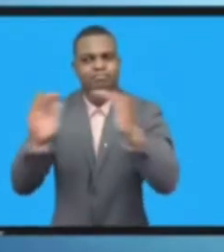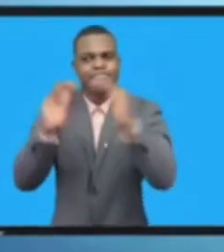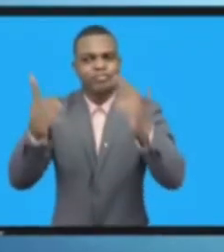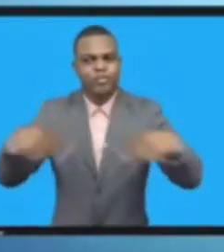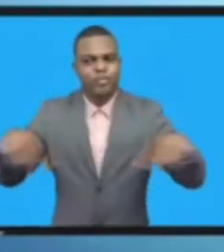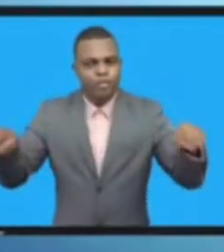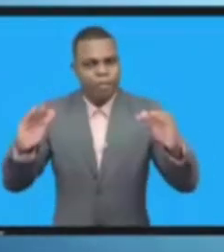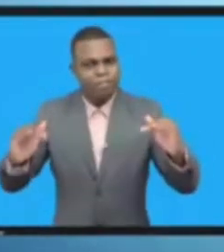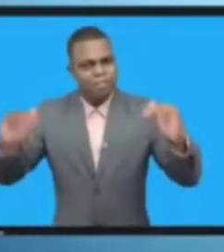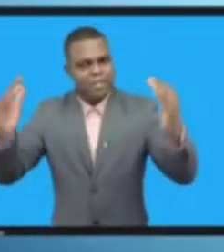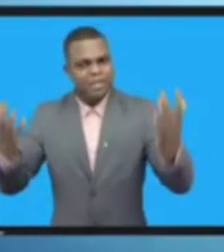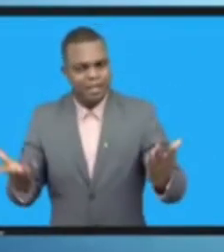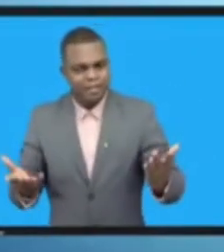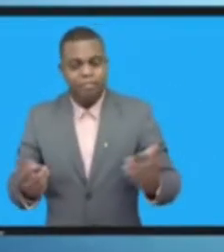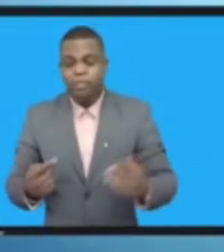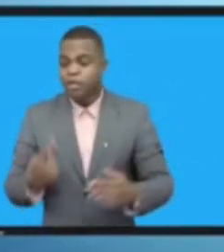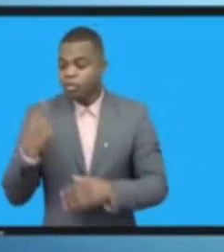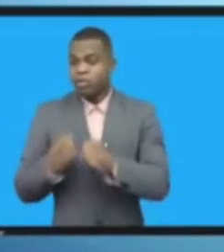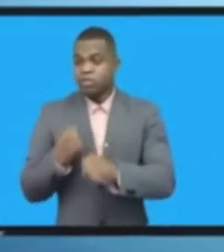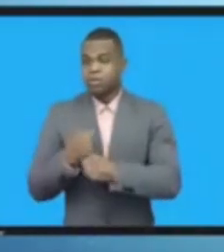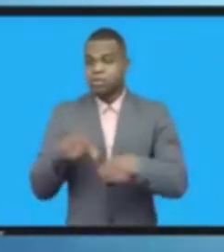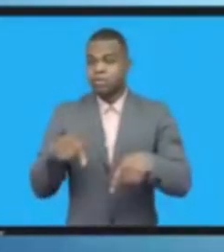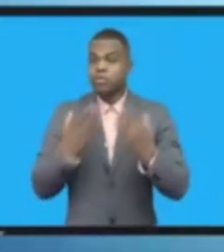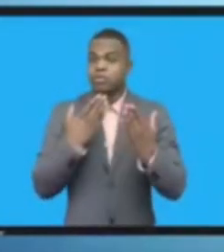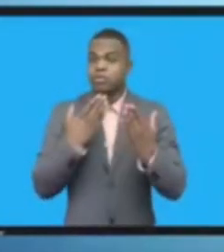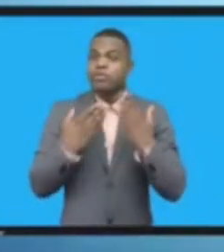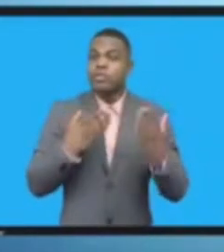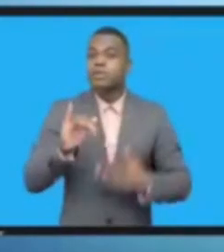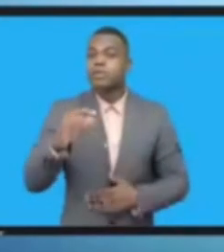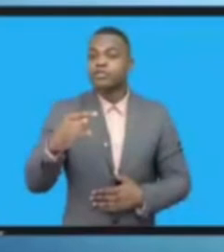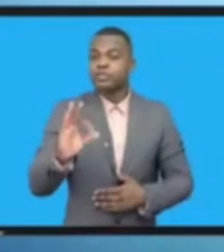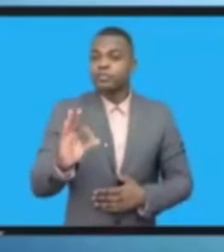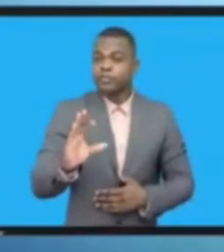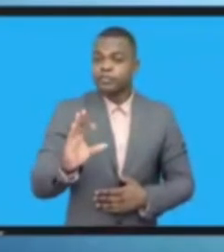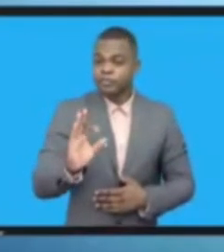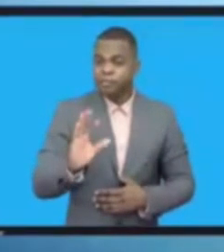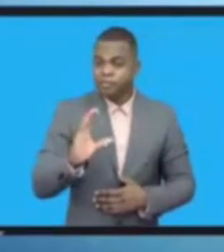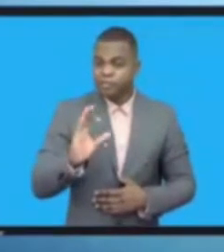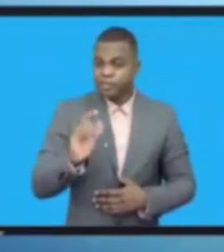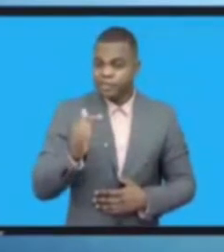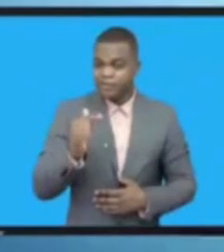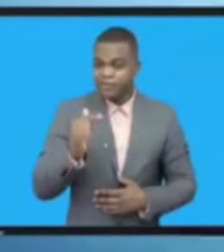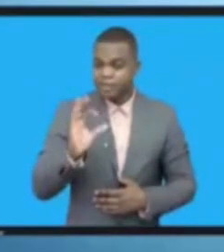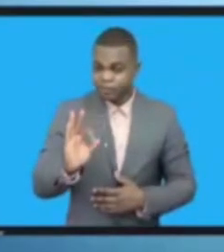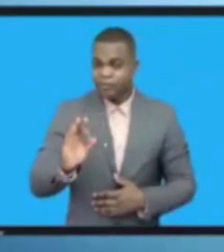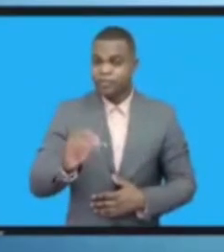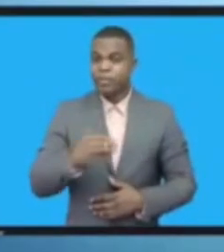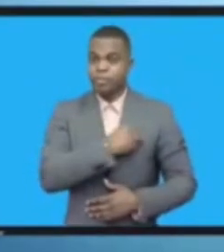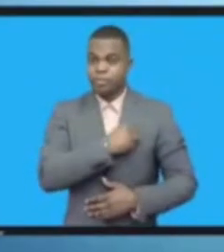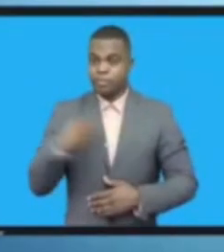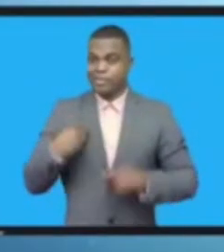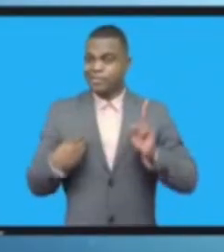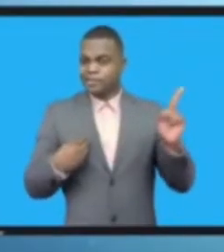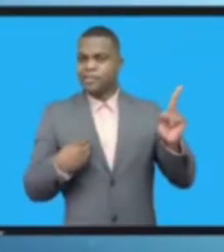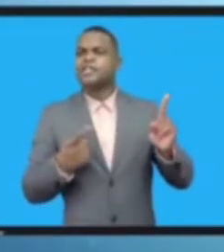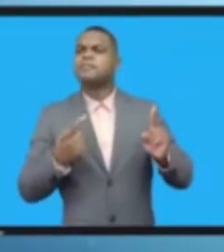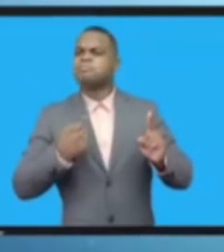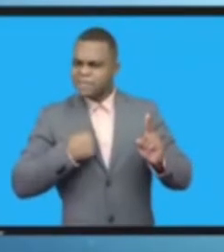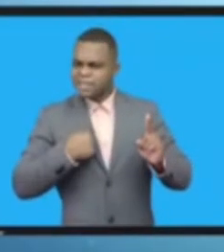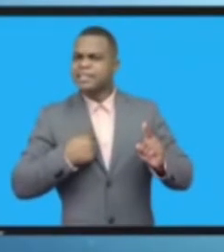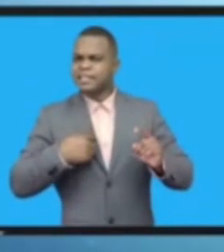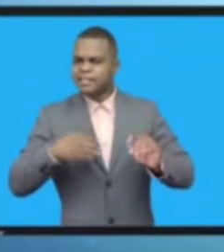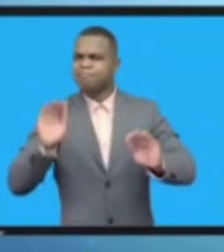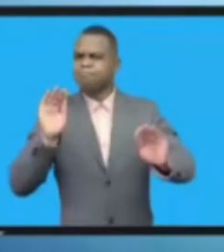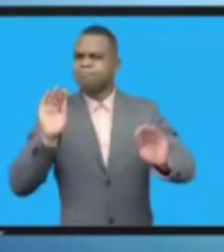قمت بتشجيعكم جميعاً على أن ننظر إلى هذا المنبر وأن ننظر إلى مجتمع الإنترنت